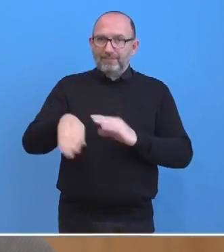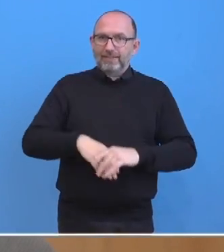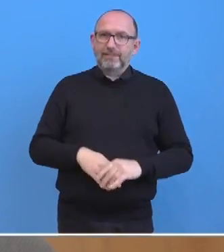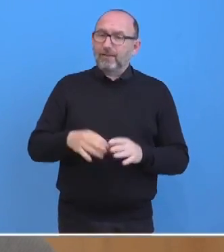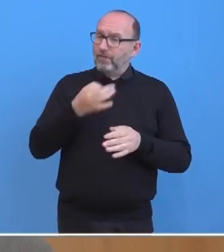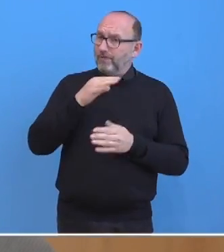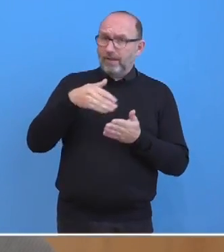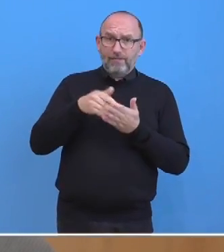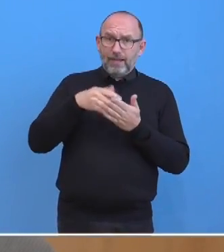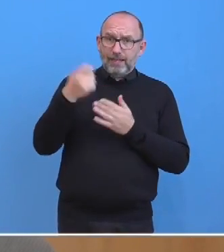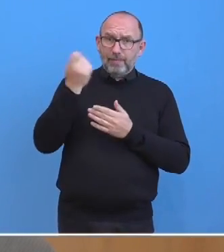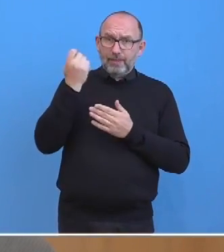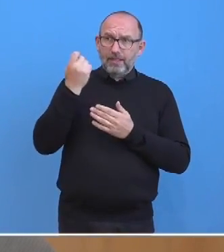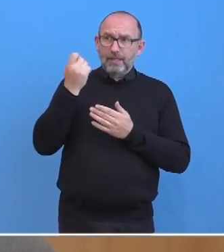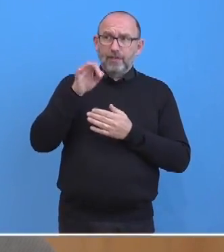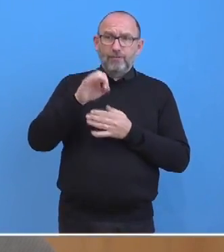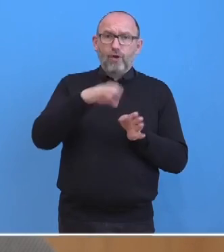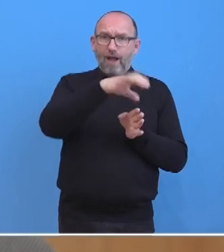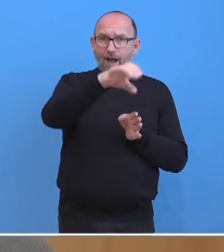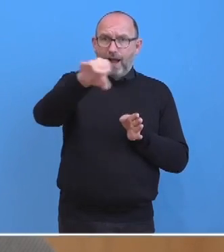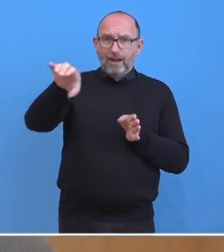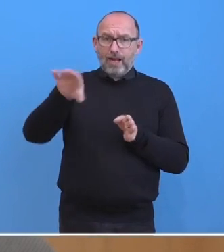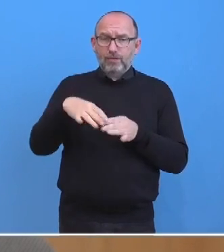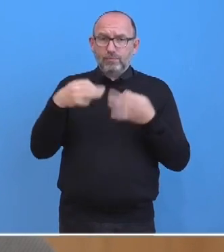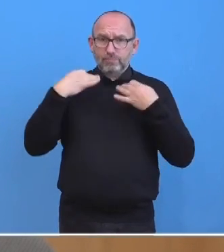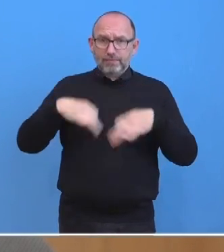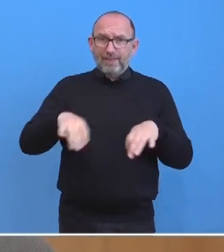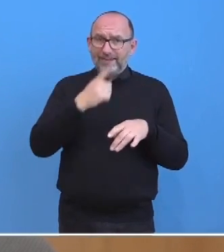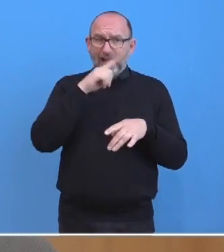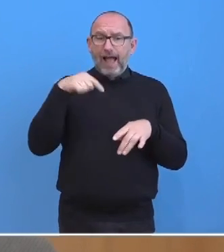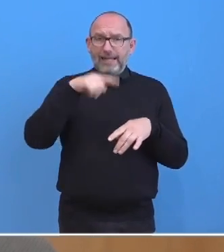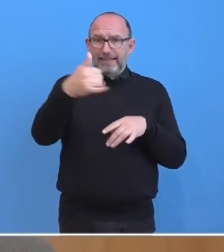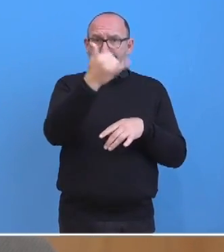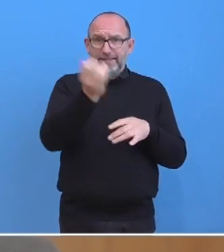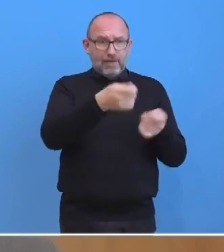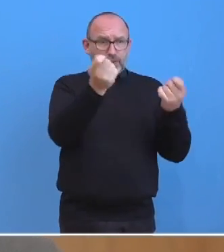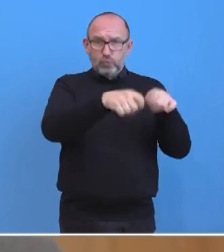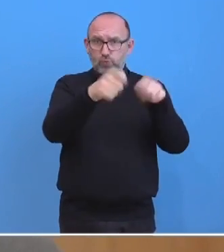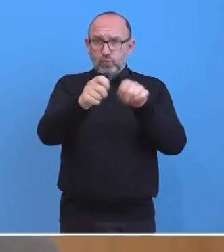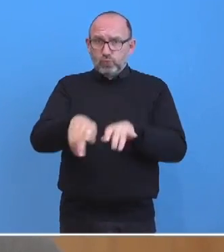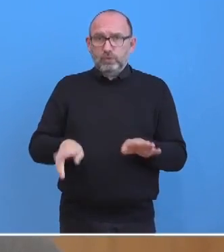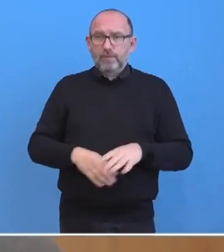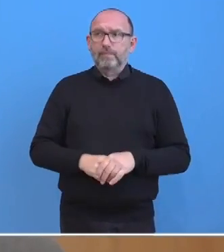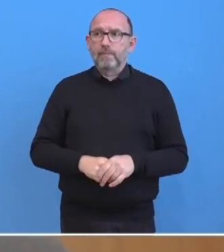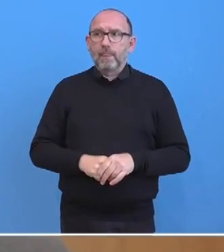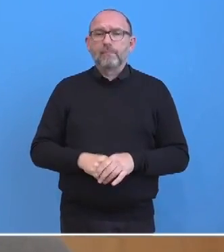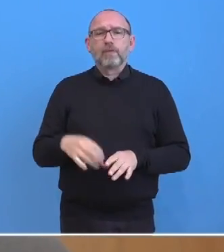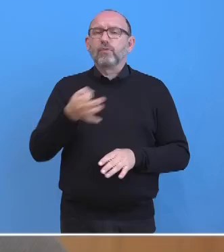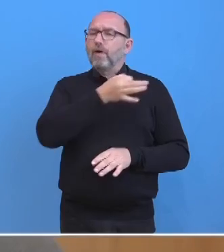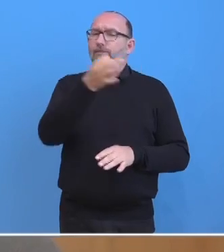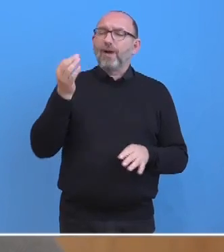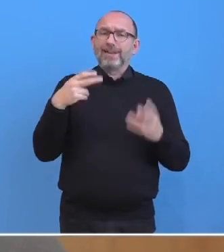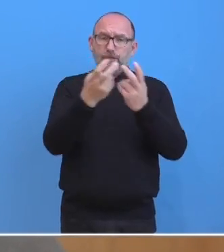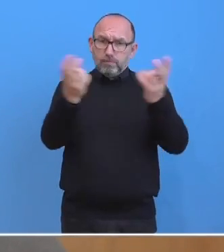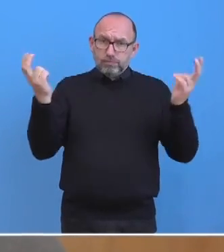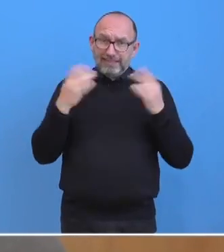Weiterbetriebs von Anlagen zu gewährleisten, die ansonsten ab nächstem Jahr ausfallen würden. A, ist dieser runde Tisch schon